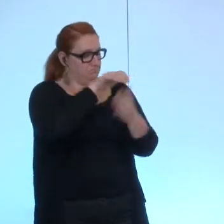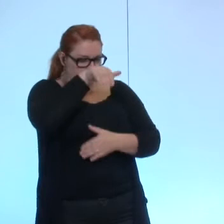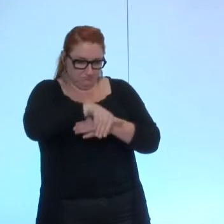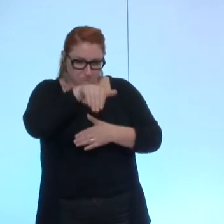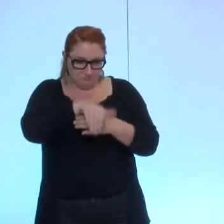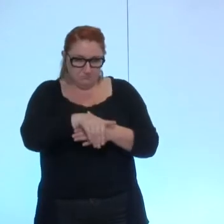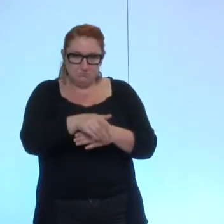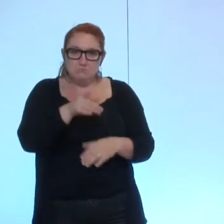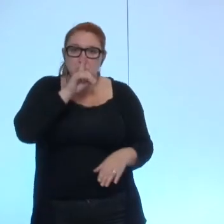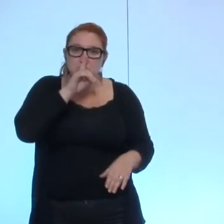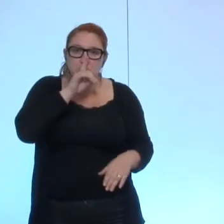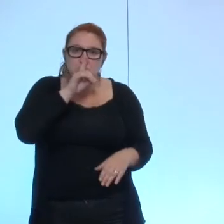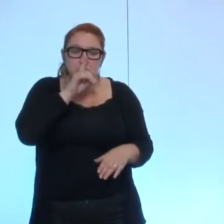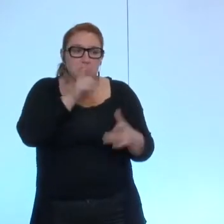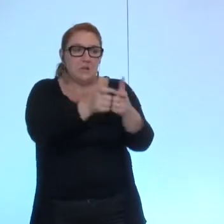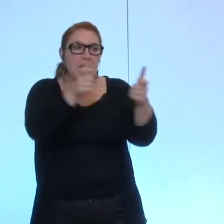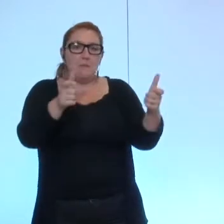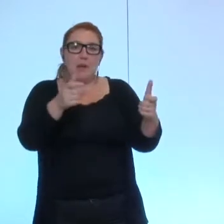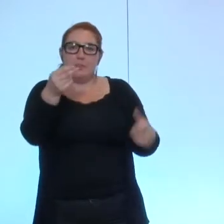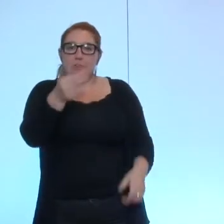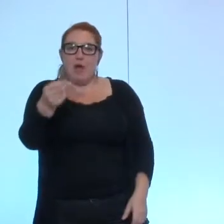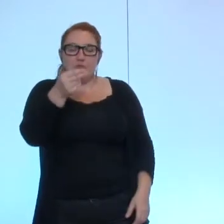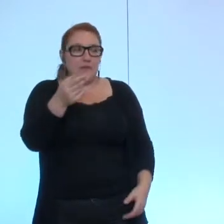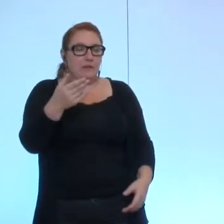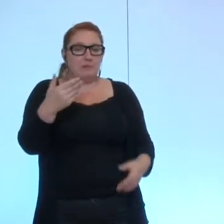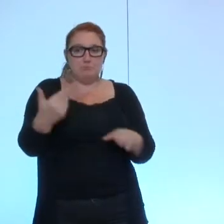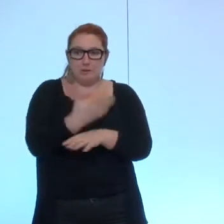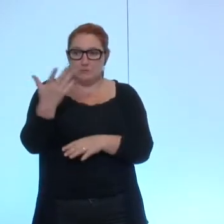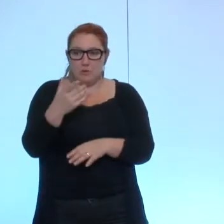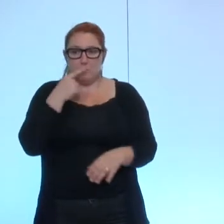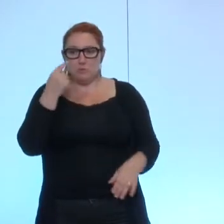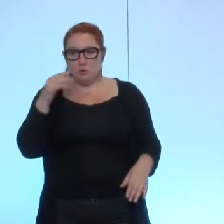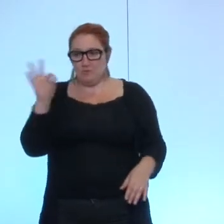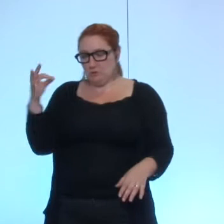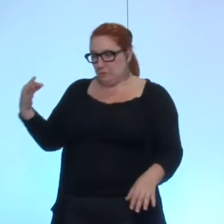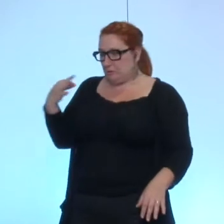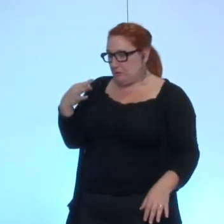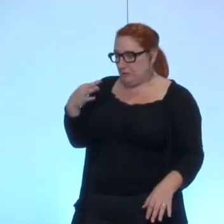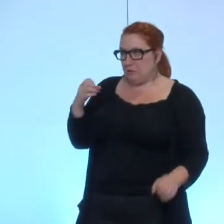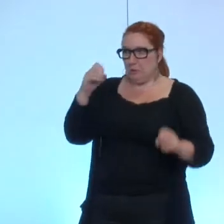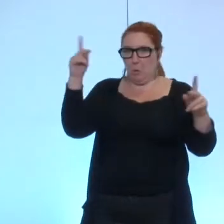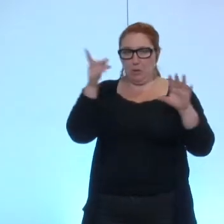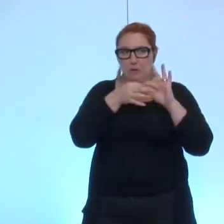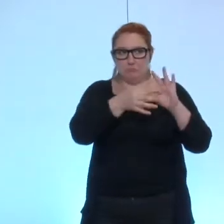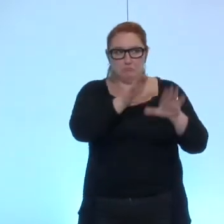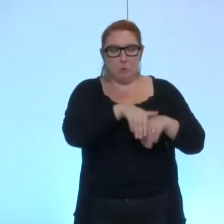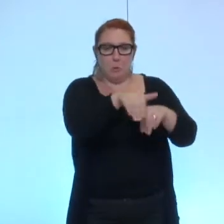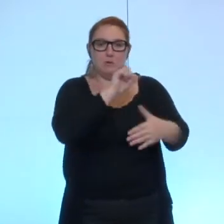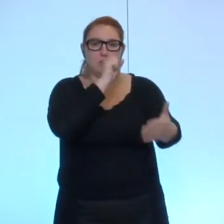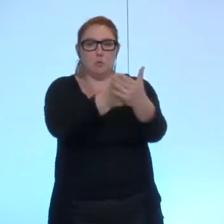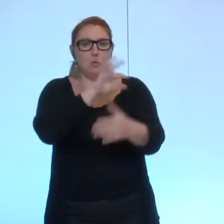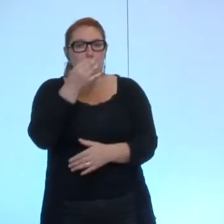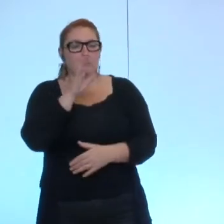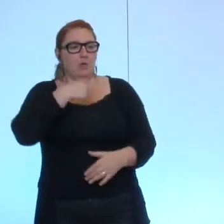qui sera réservé à l'EHPAD Narvik j'entends monsieur Fristot qui nous dit qu'il y une continuité mais nous nous sommes extrêmement